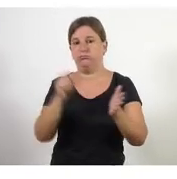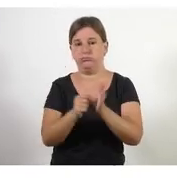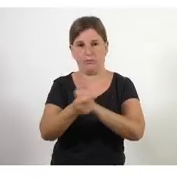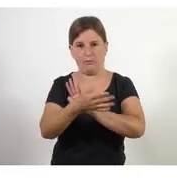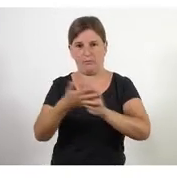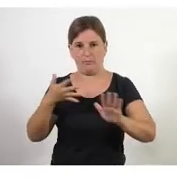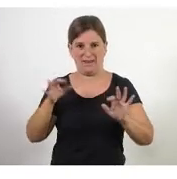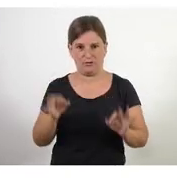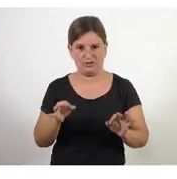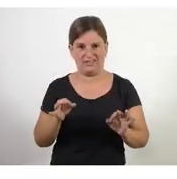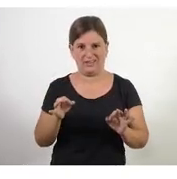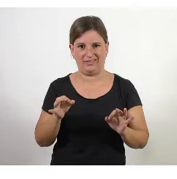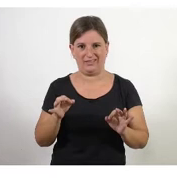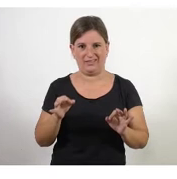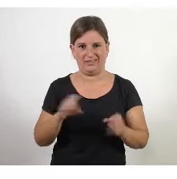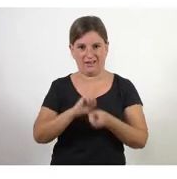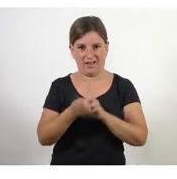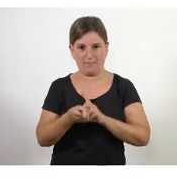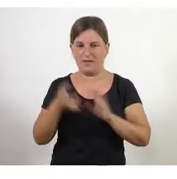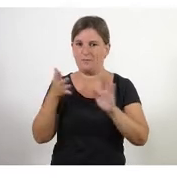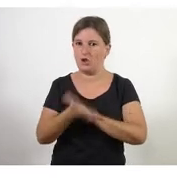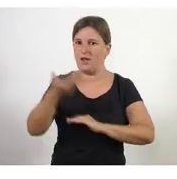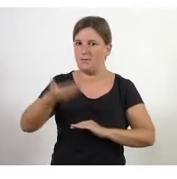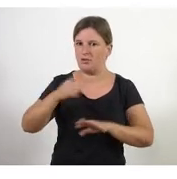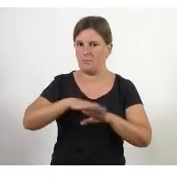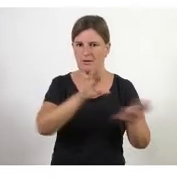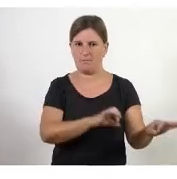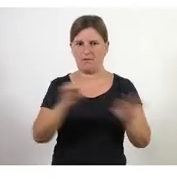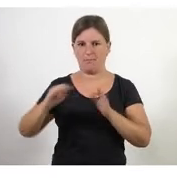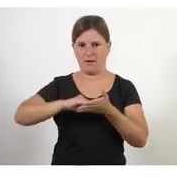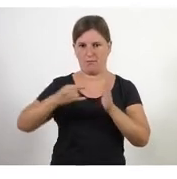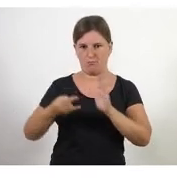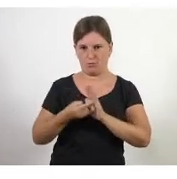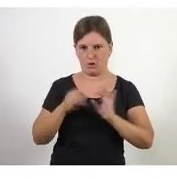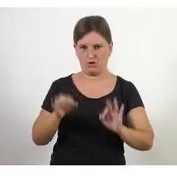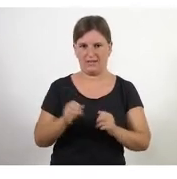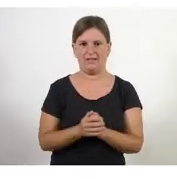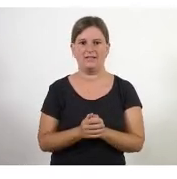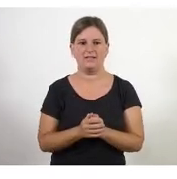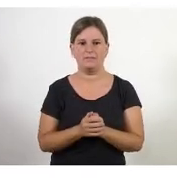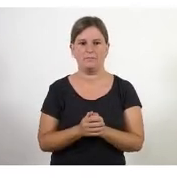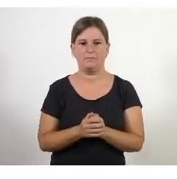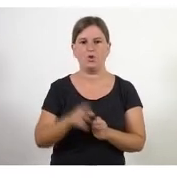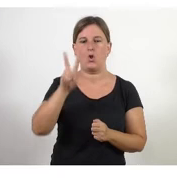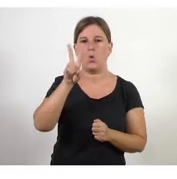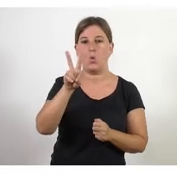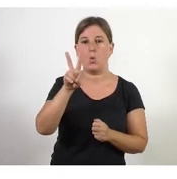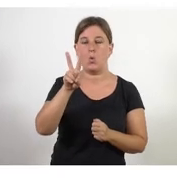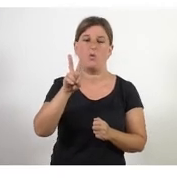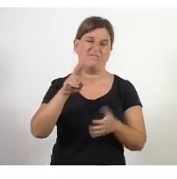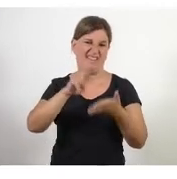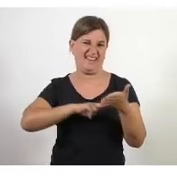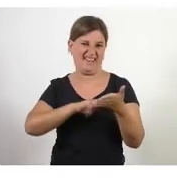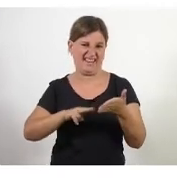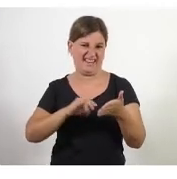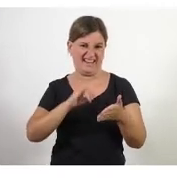enfoquem l'entitat i com enfoquem els projectes. l'UV de l'anglès d'incertesa de